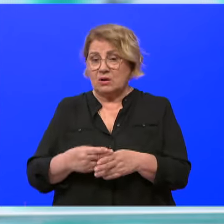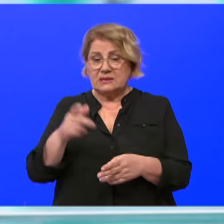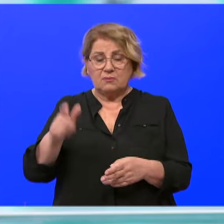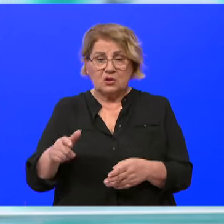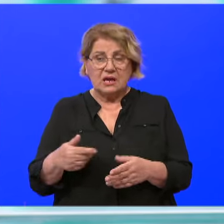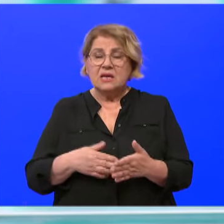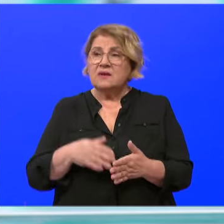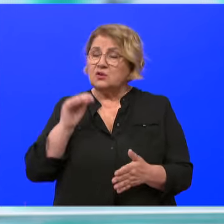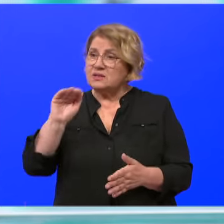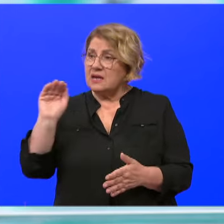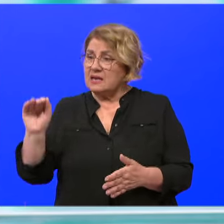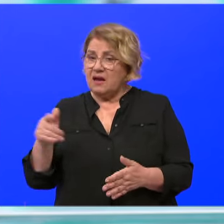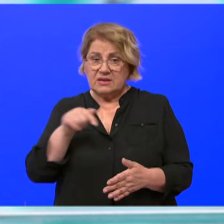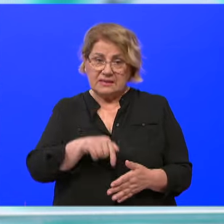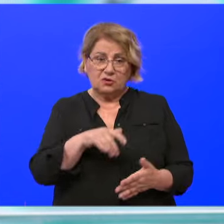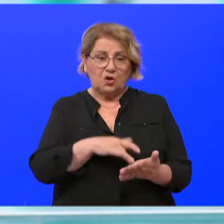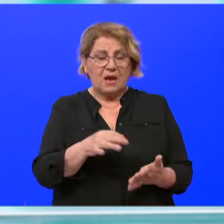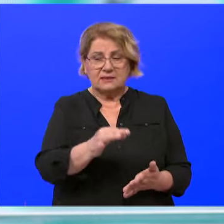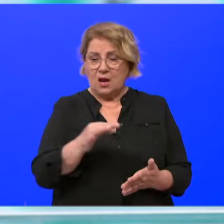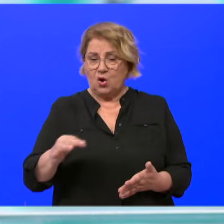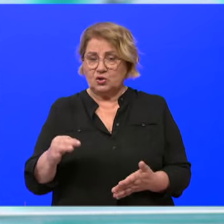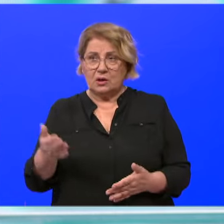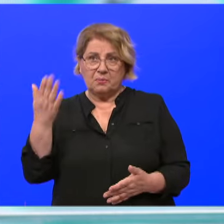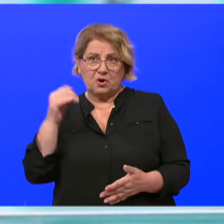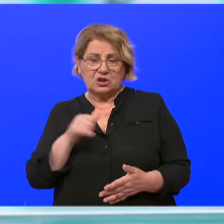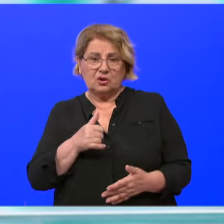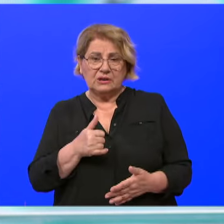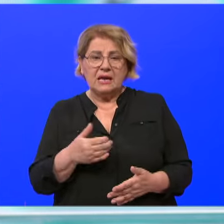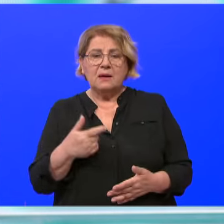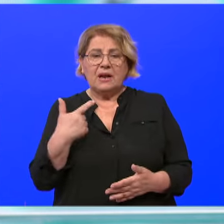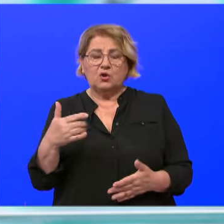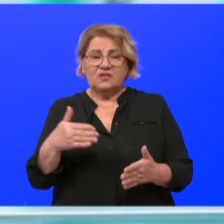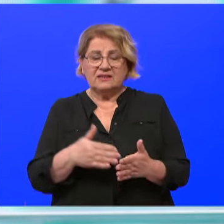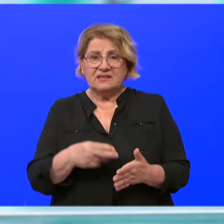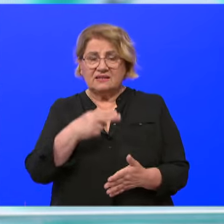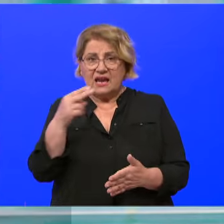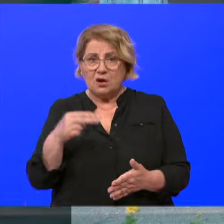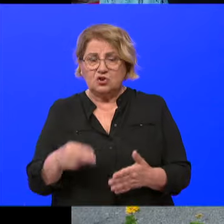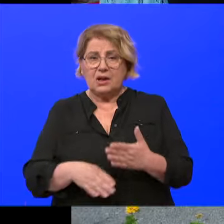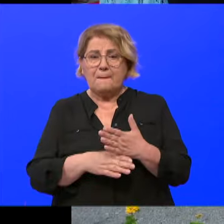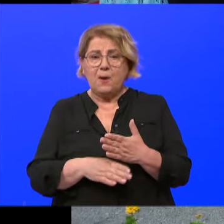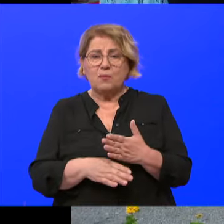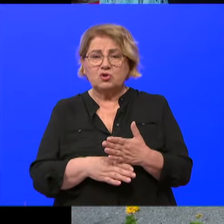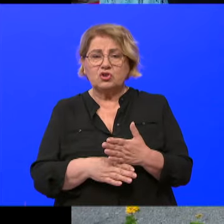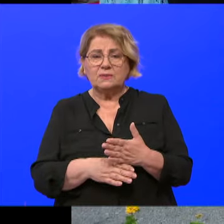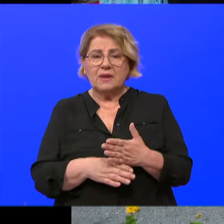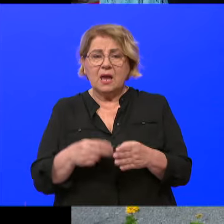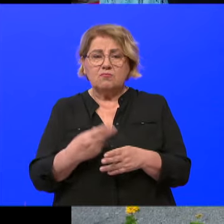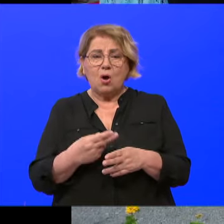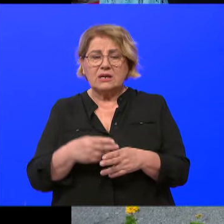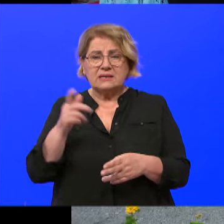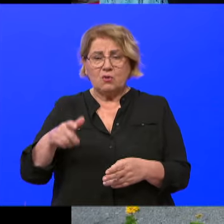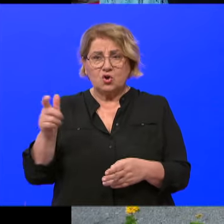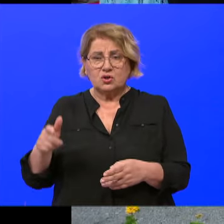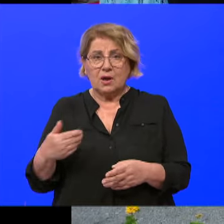se javi sa našeg područja. Lani smo potrošili preko 20.000 eura pomoći bolesnima